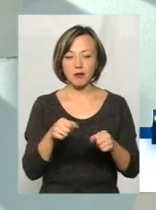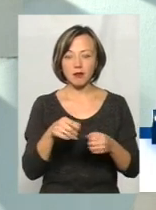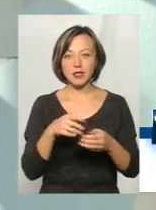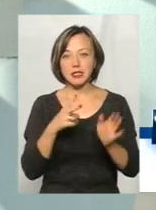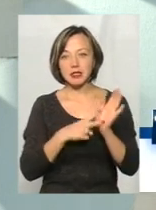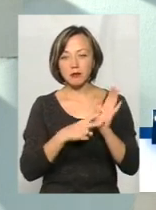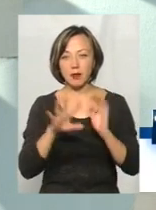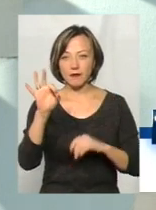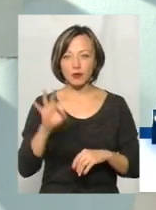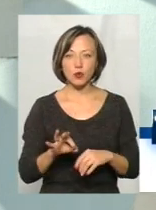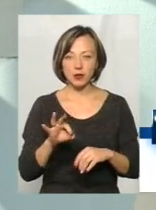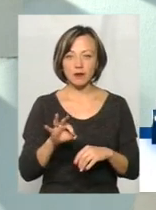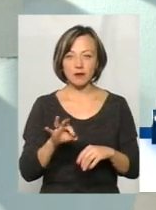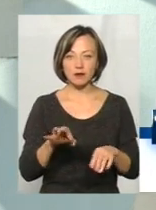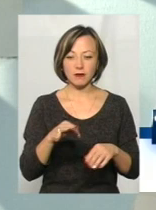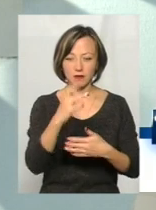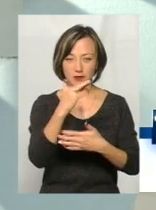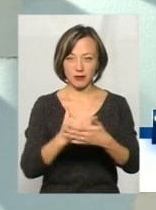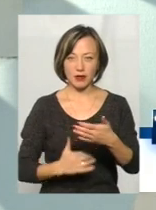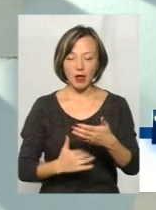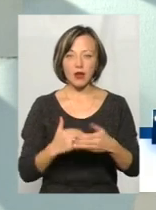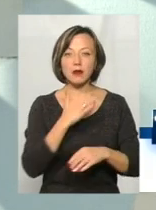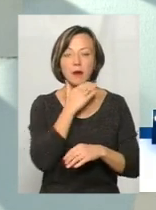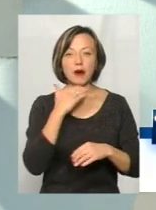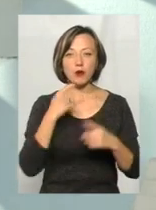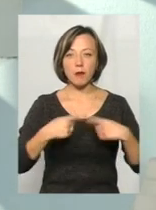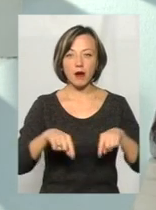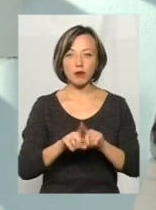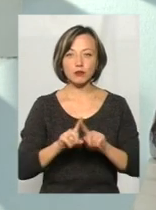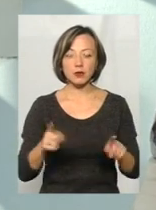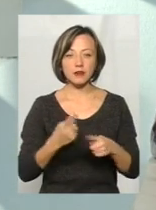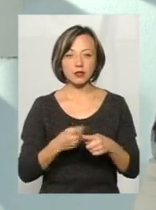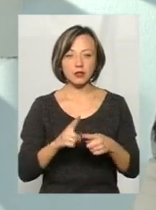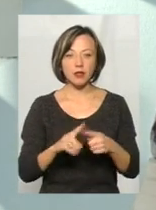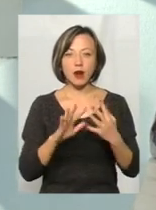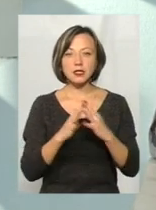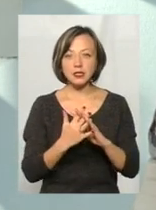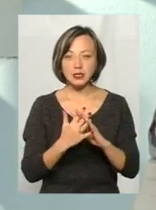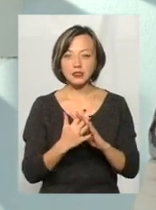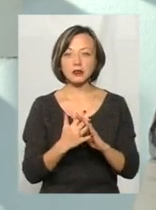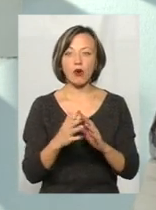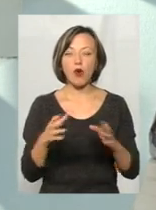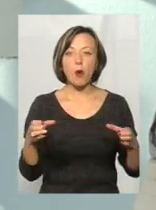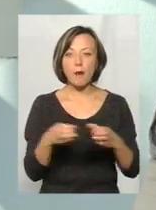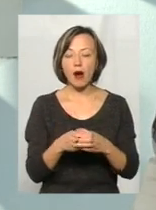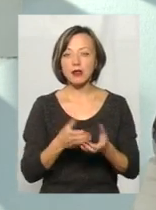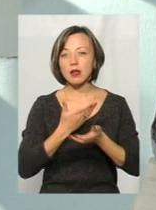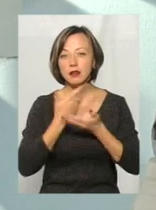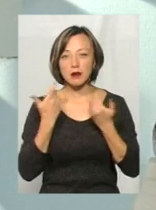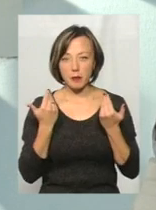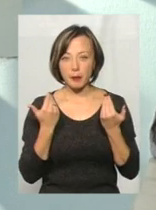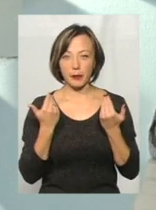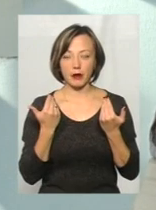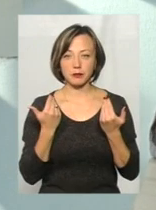75% виборчих гургів, тому що для багатьох партій особливо це в сільських і селищних громад не має, ну,